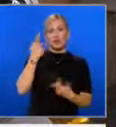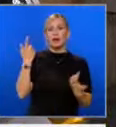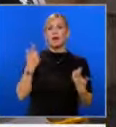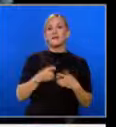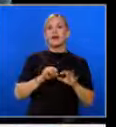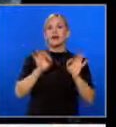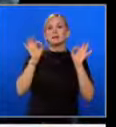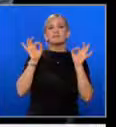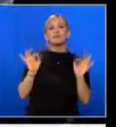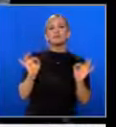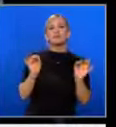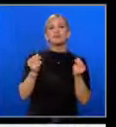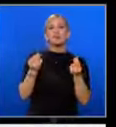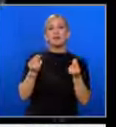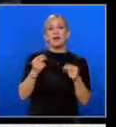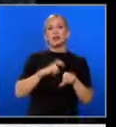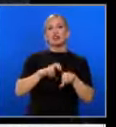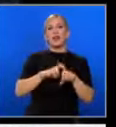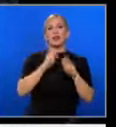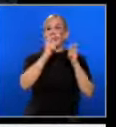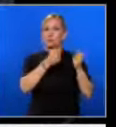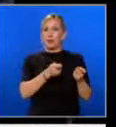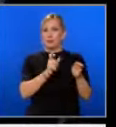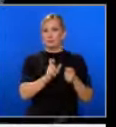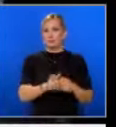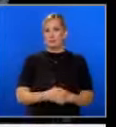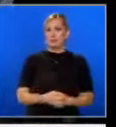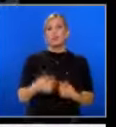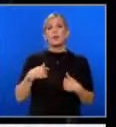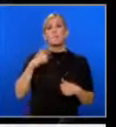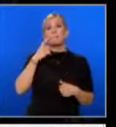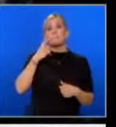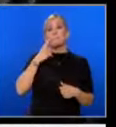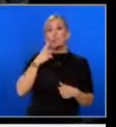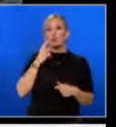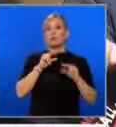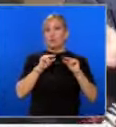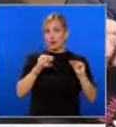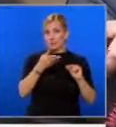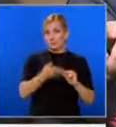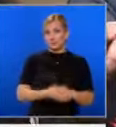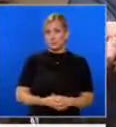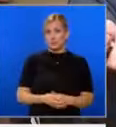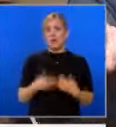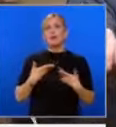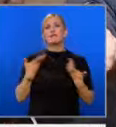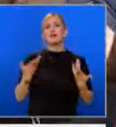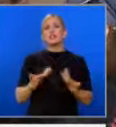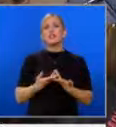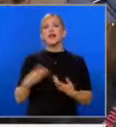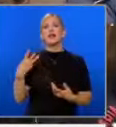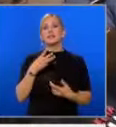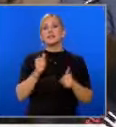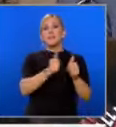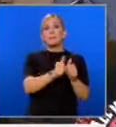е дефиницията на дженталмен. Борисов очерта допустимите и недопустимите варианти за партньорство. Кои са вашите естествени